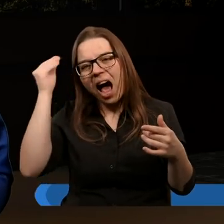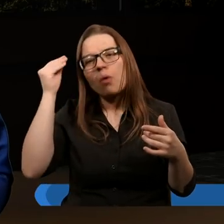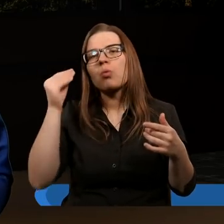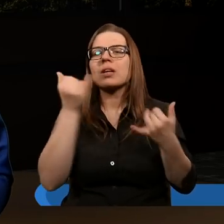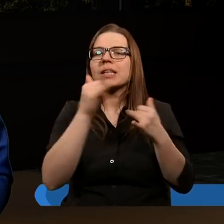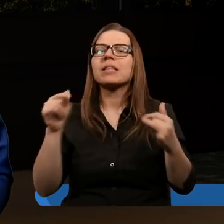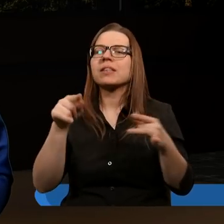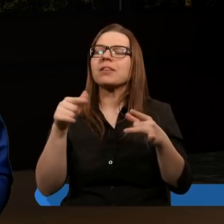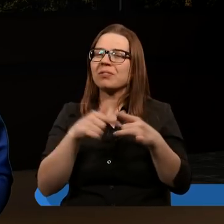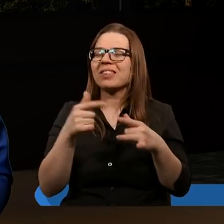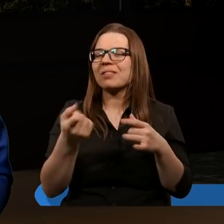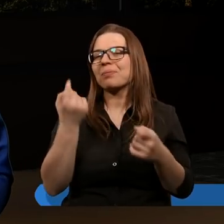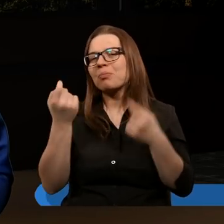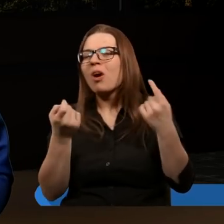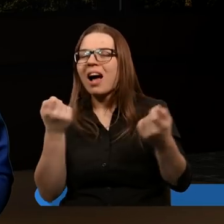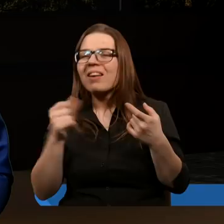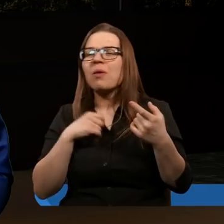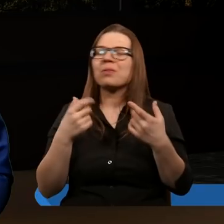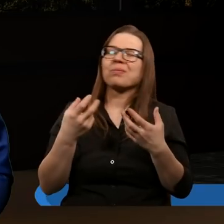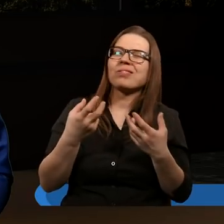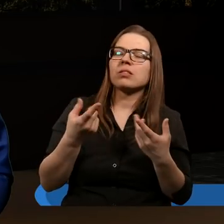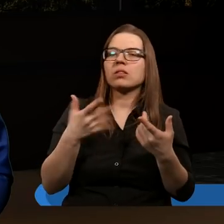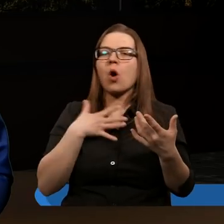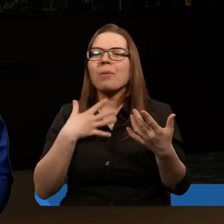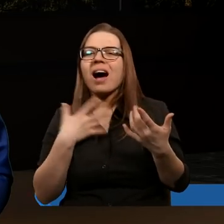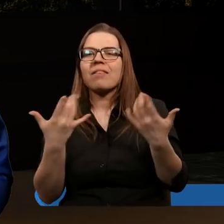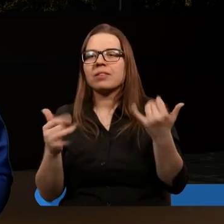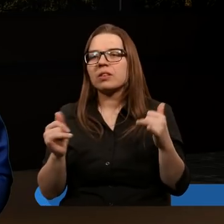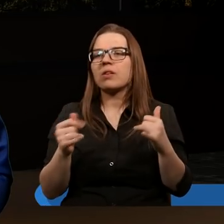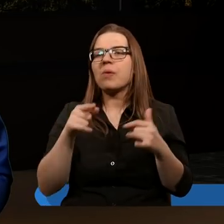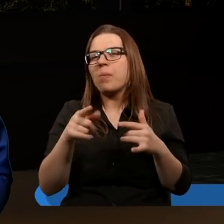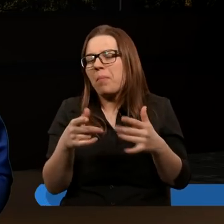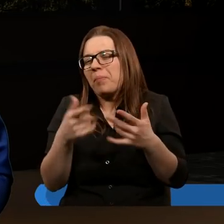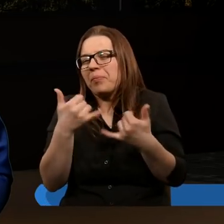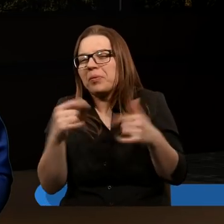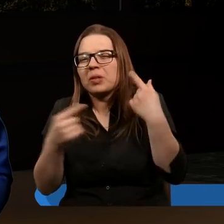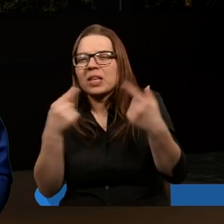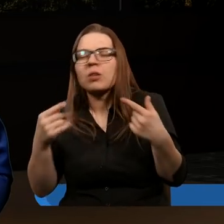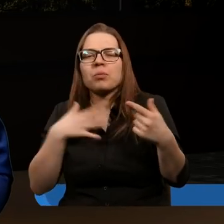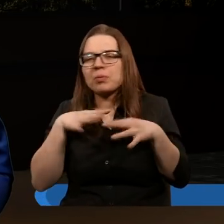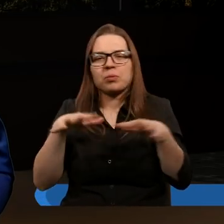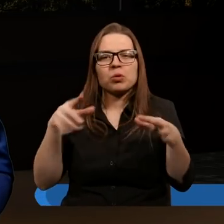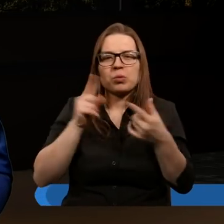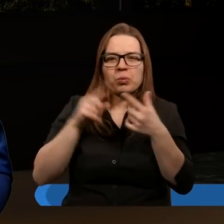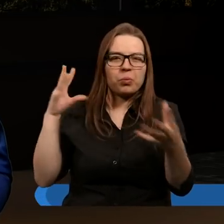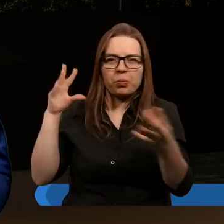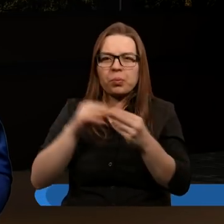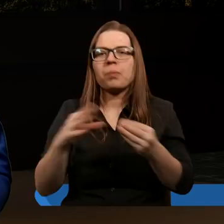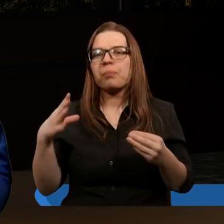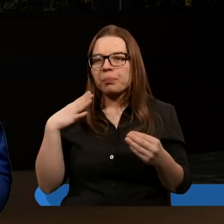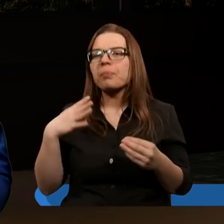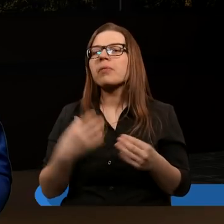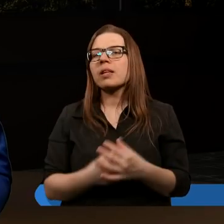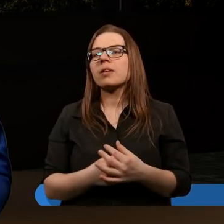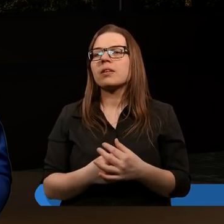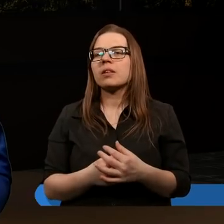pojawiło się właśnie w tym okresie i oczywiście było to jeden z trudniejszych okresów chrześcijaństwa, kiedy naprawdę musieli wszyscy